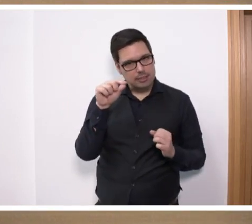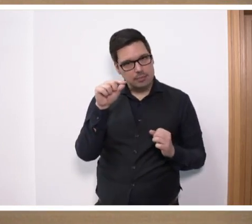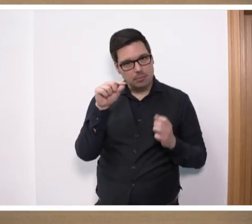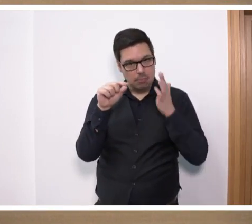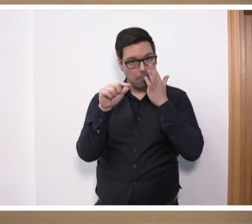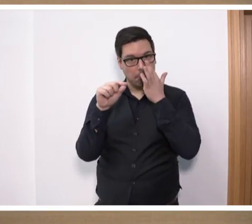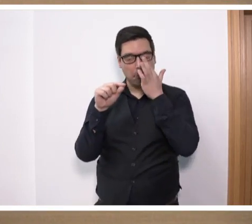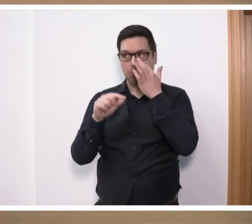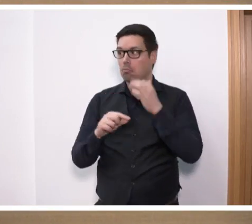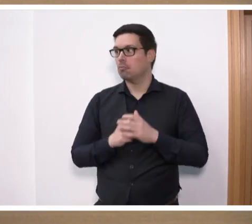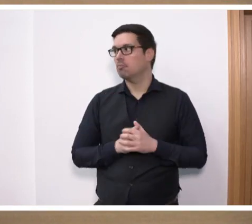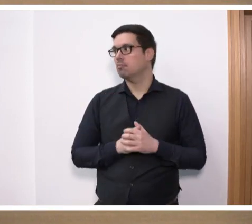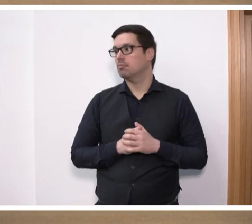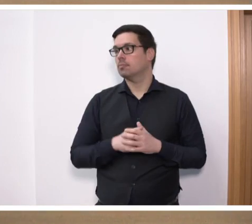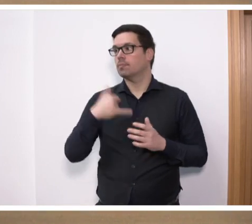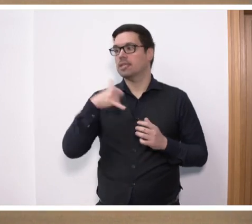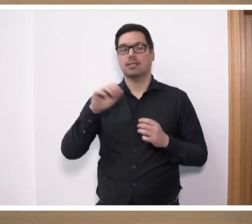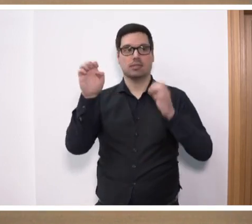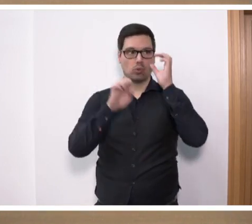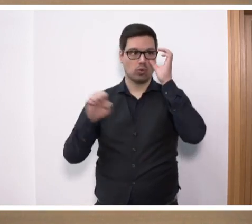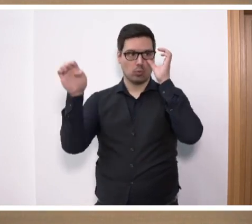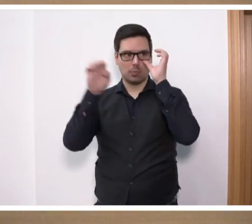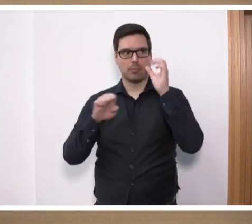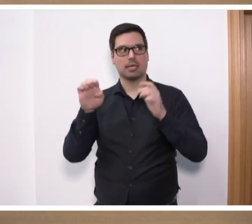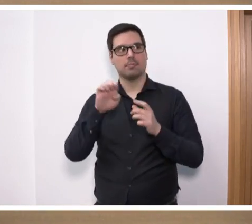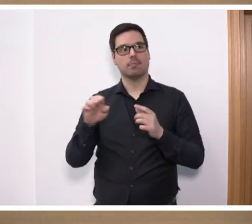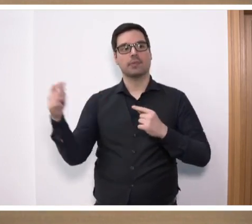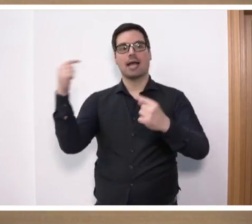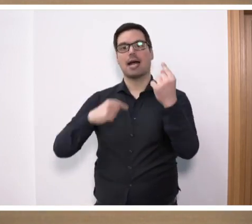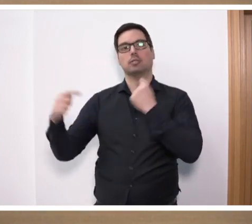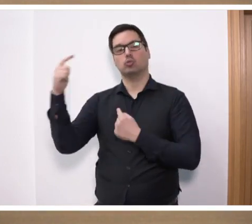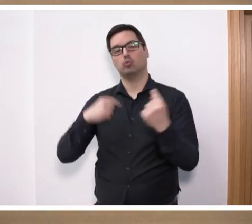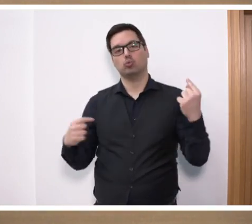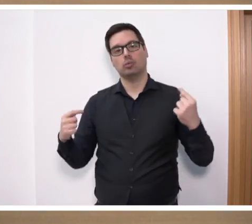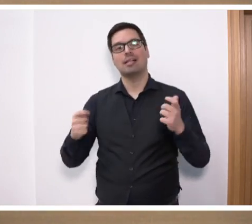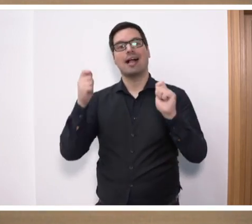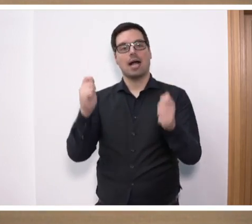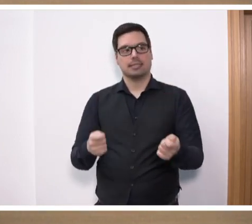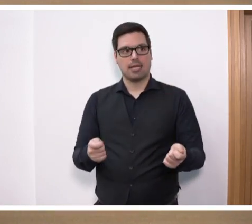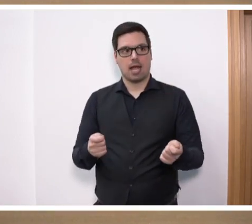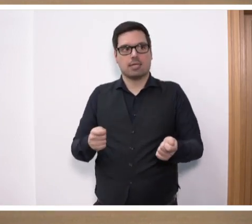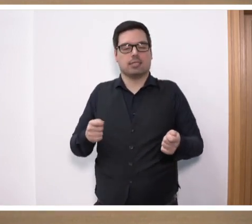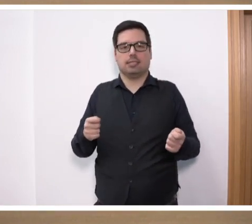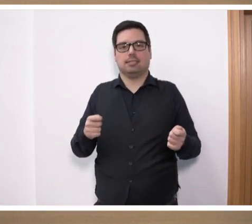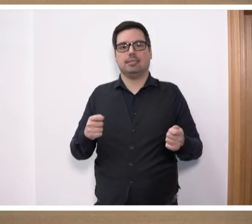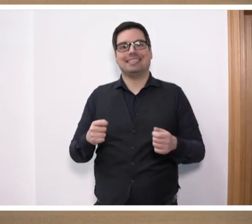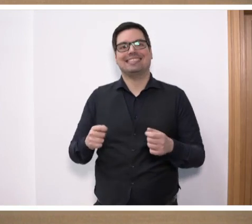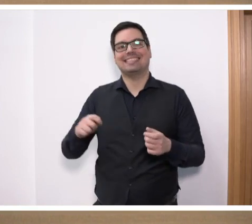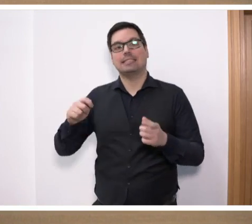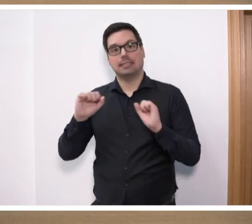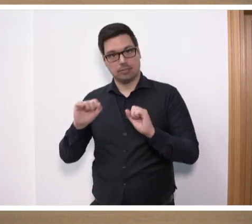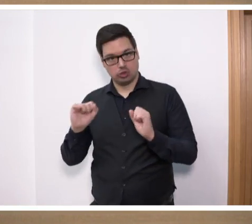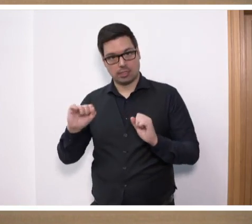bedeutet, dass jeder, der in Europa einen Asylantrag stellt, also Asyl beantragt, in einen sicheren Drittstaat